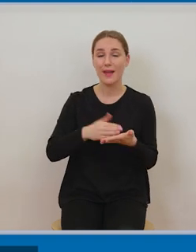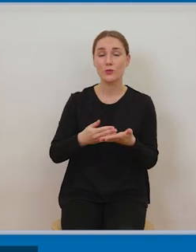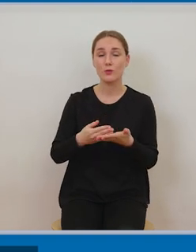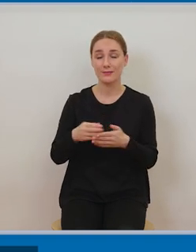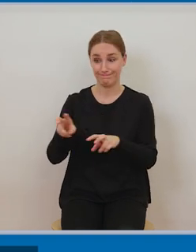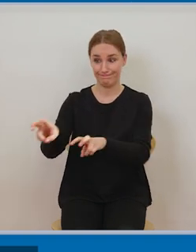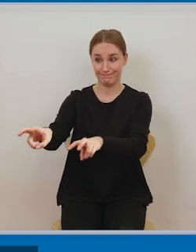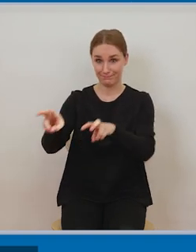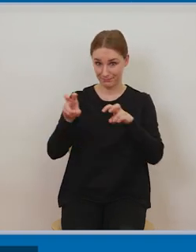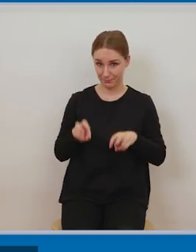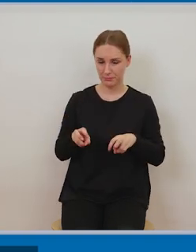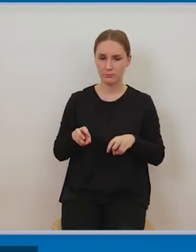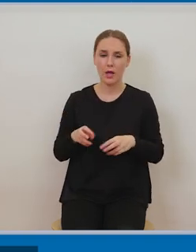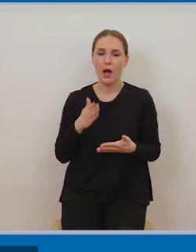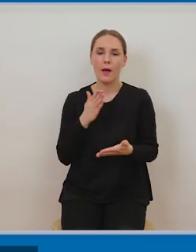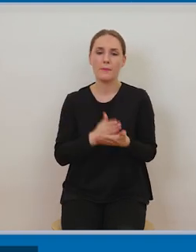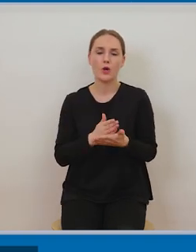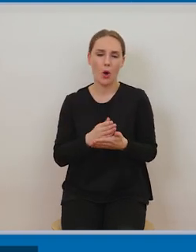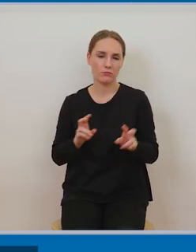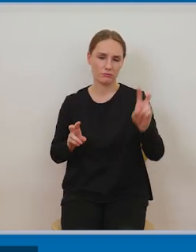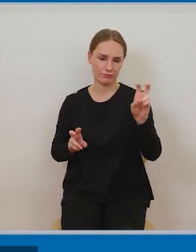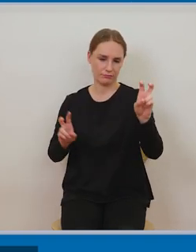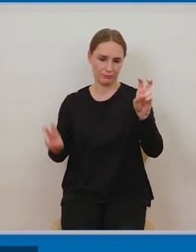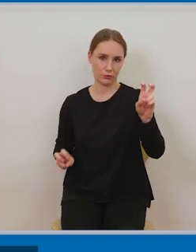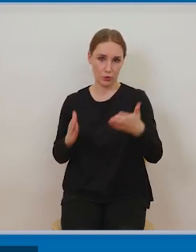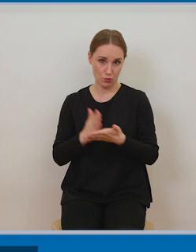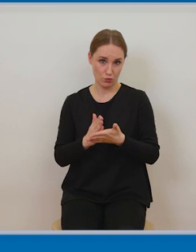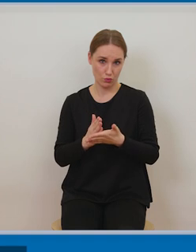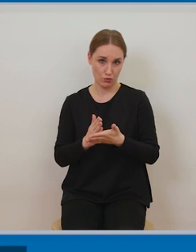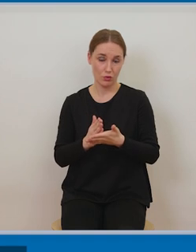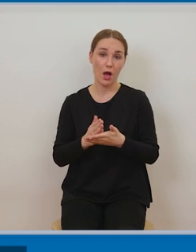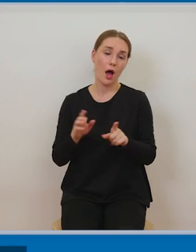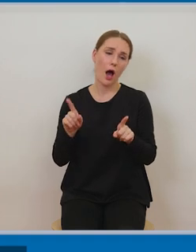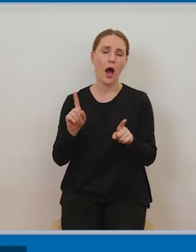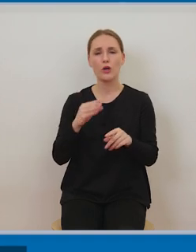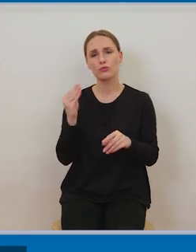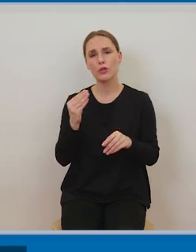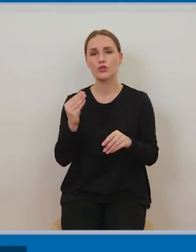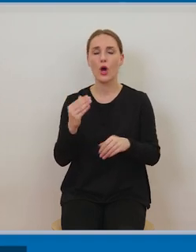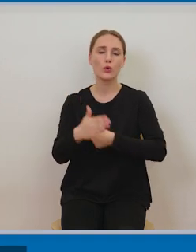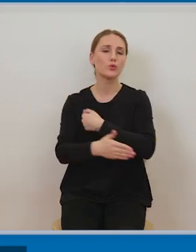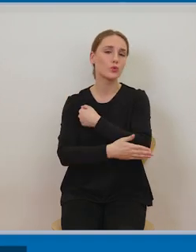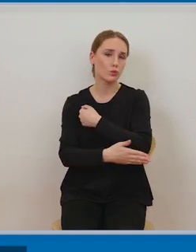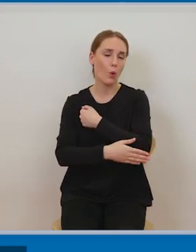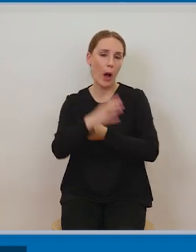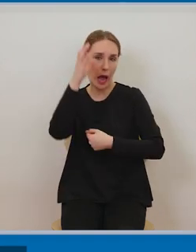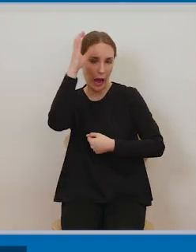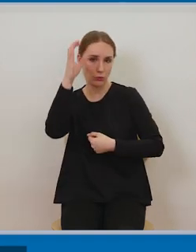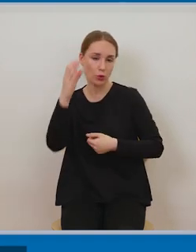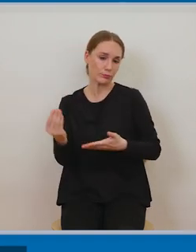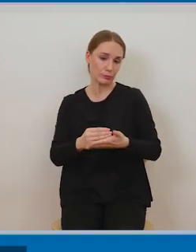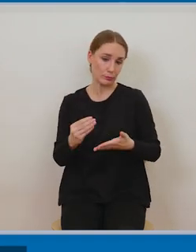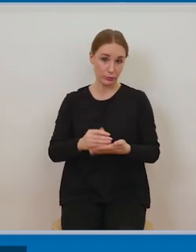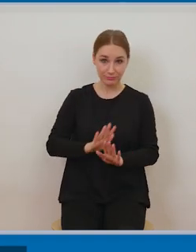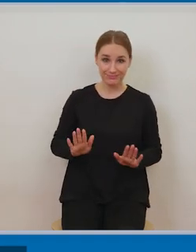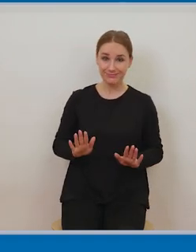żeby był jakiś cel korzystania z cudzej twórczości i to nie jakikolwiek cel czyli na przykład cel w postaci zaoszczędzenia